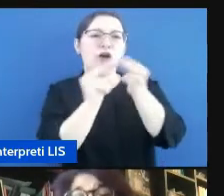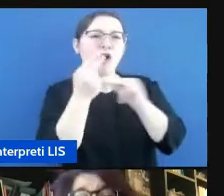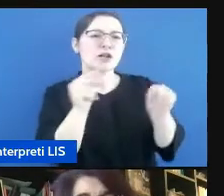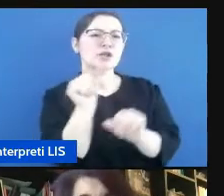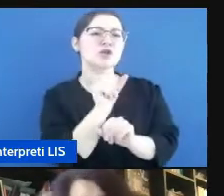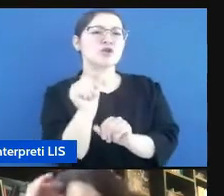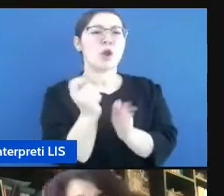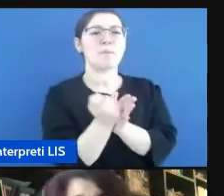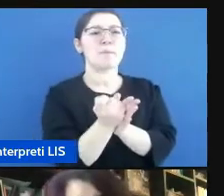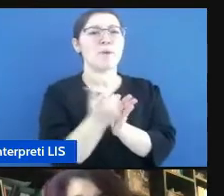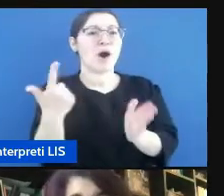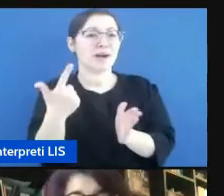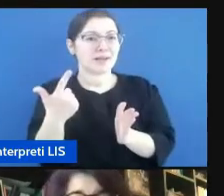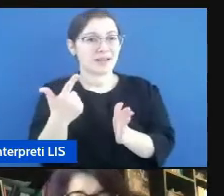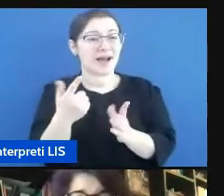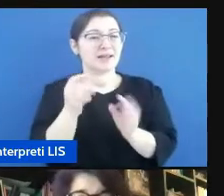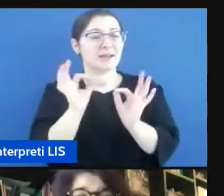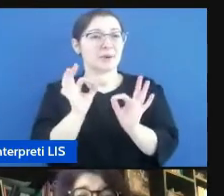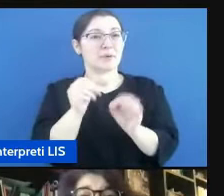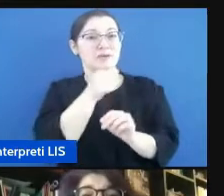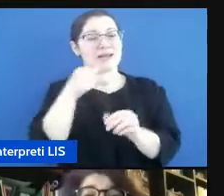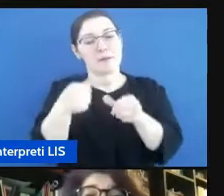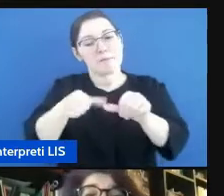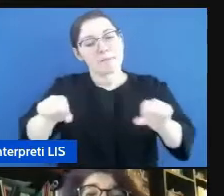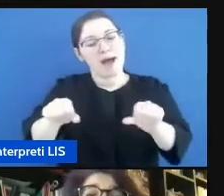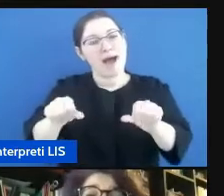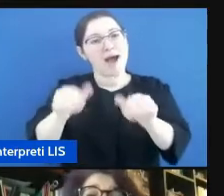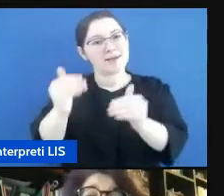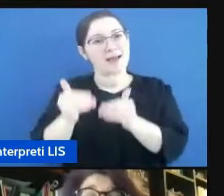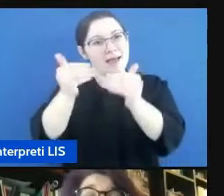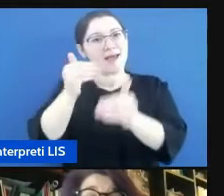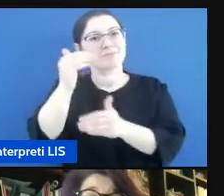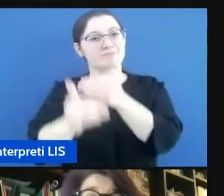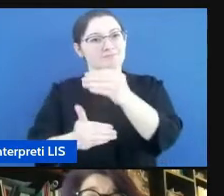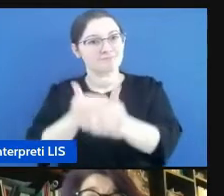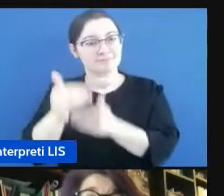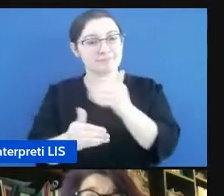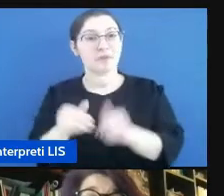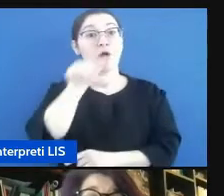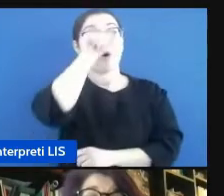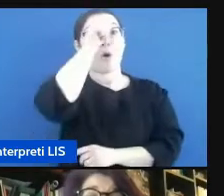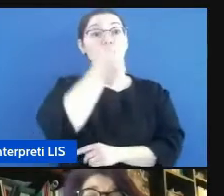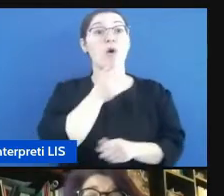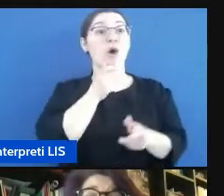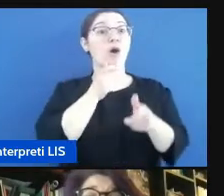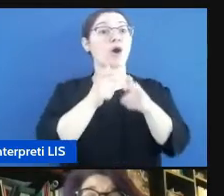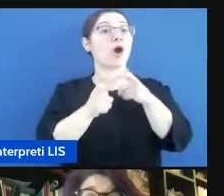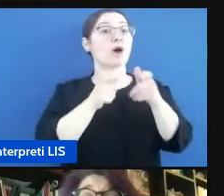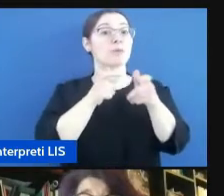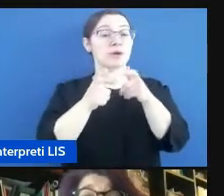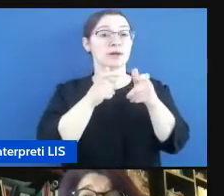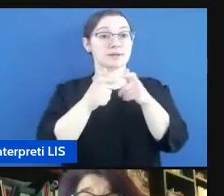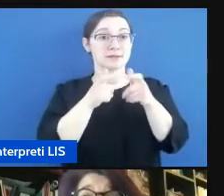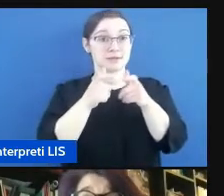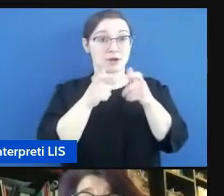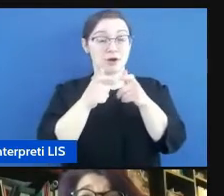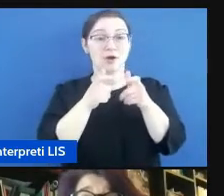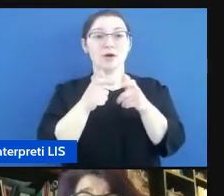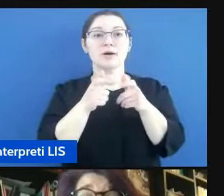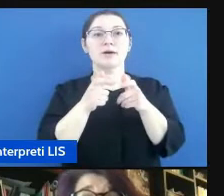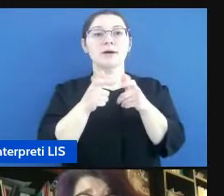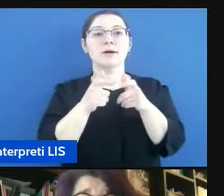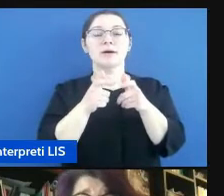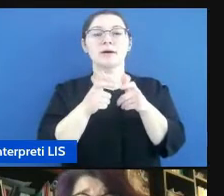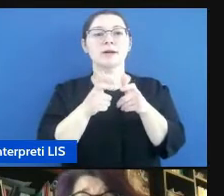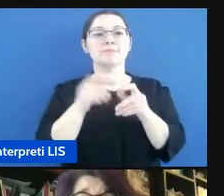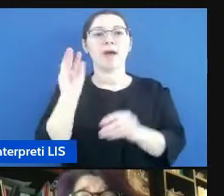impari nello step successivo. Quindi il ruolo della comunicazione a partire dall'adolescenza